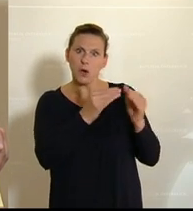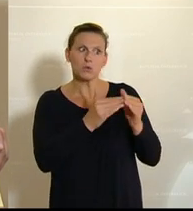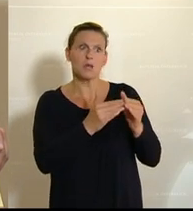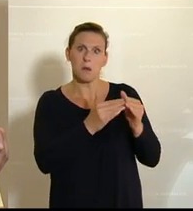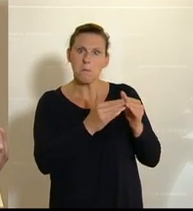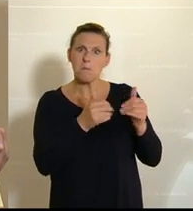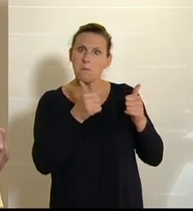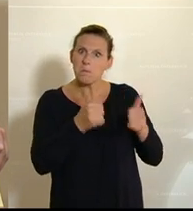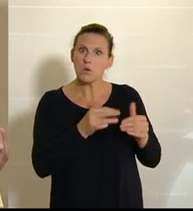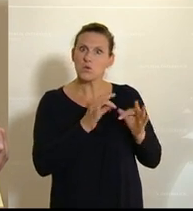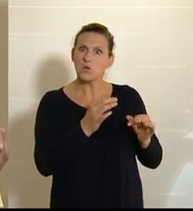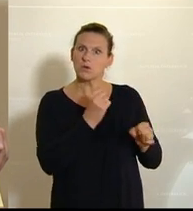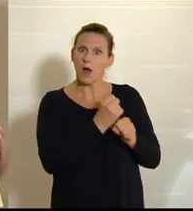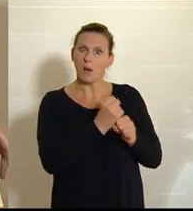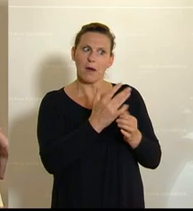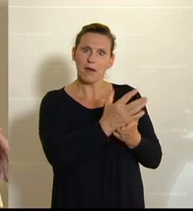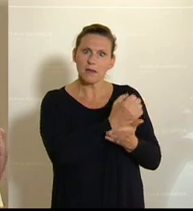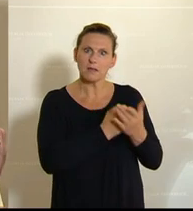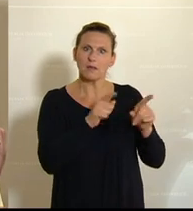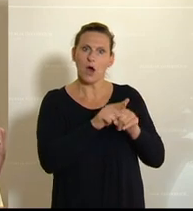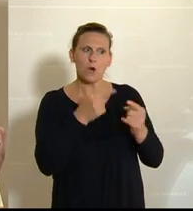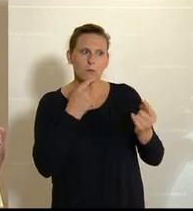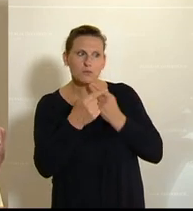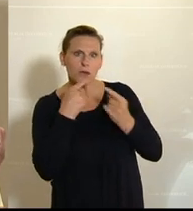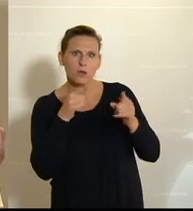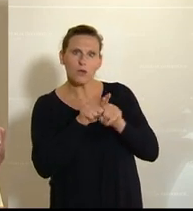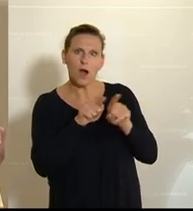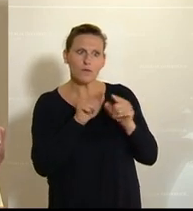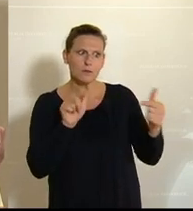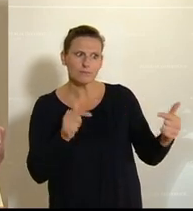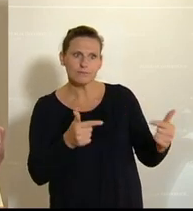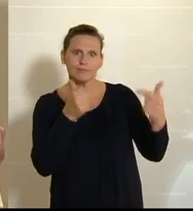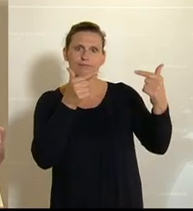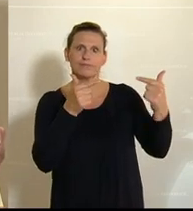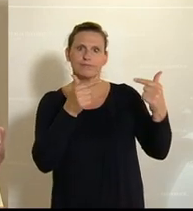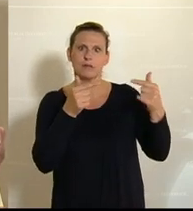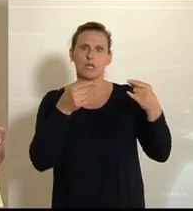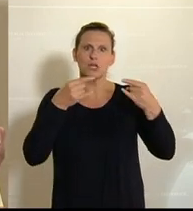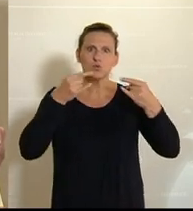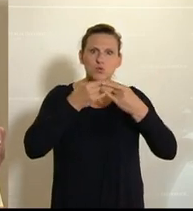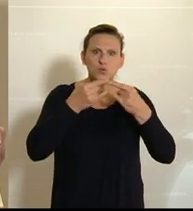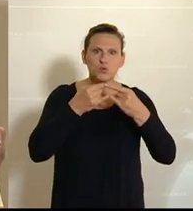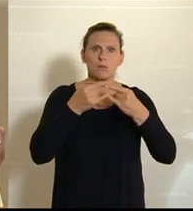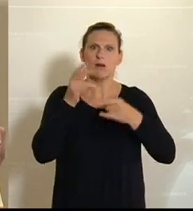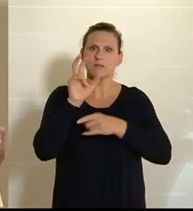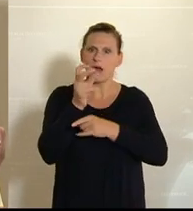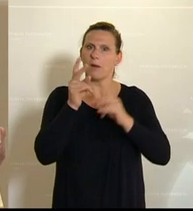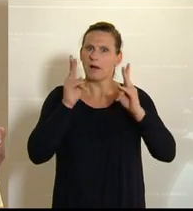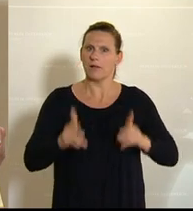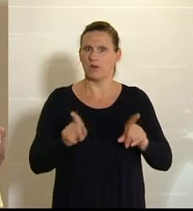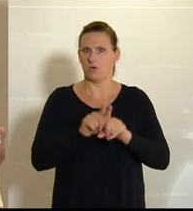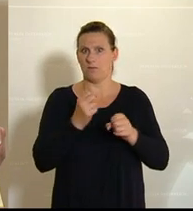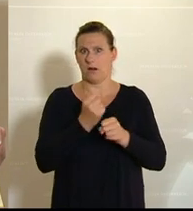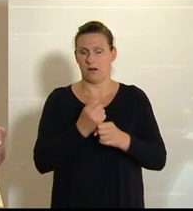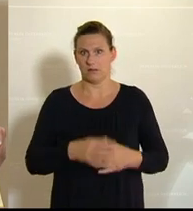effizient arbeiten. Und dass auch Besprechungen und Meetings via Telefon, via Zoom oder via Skype abkalkten werden können.